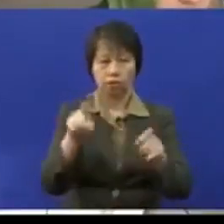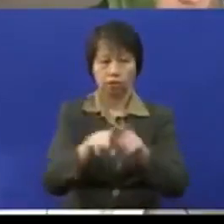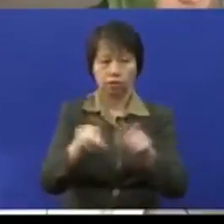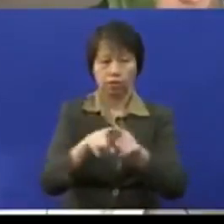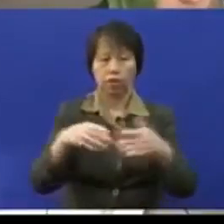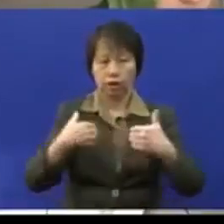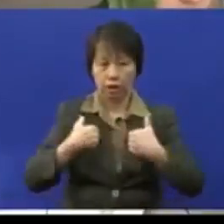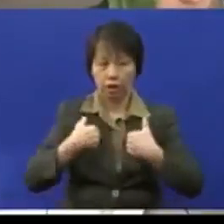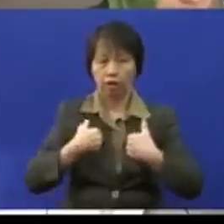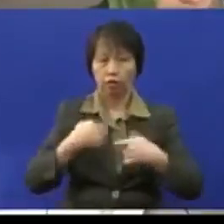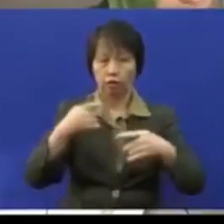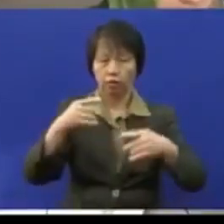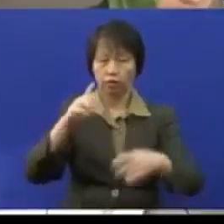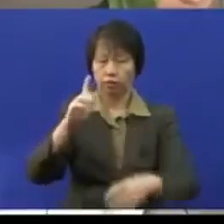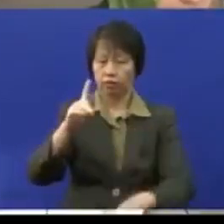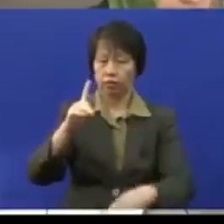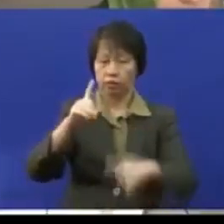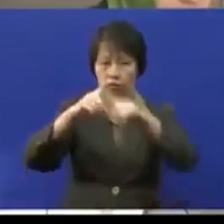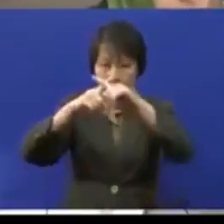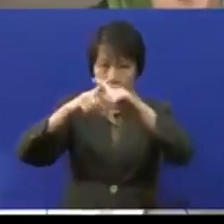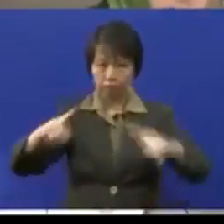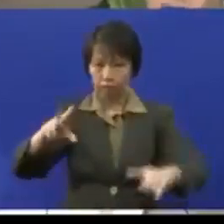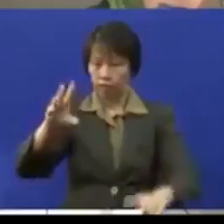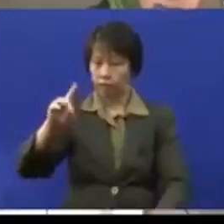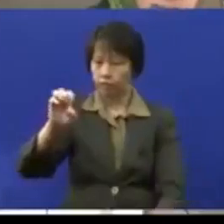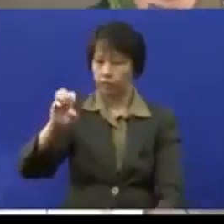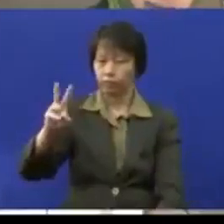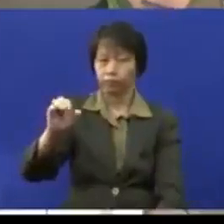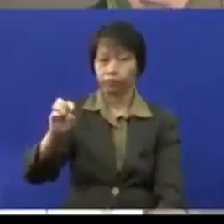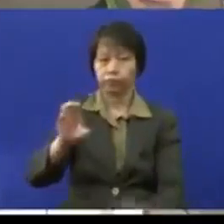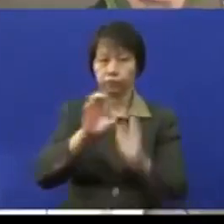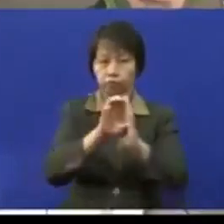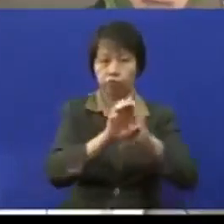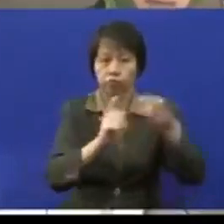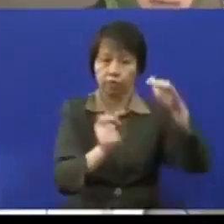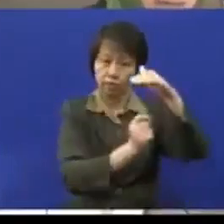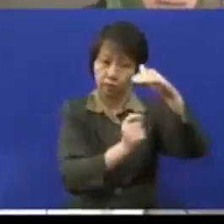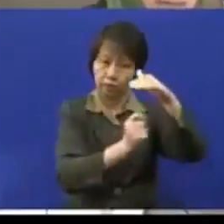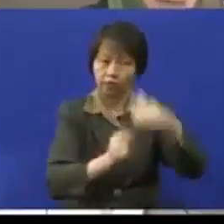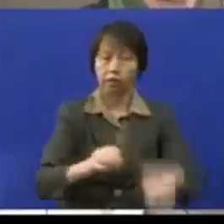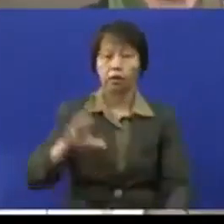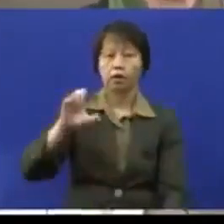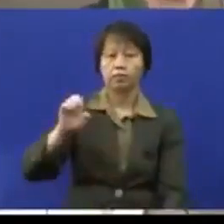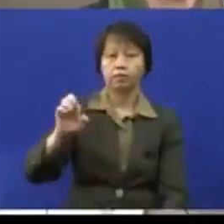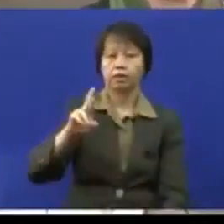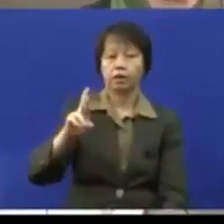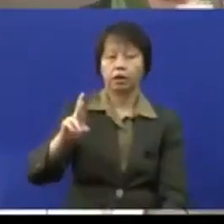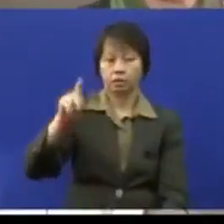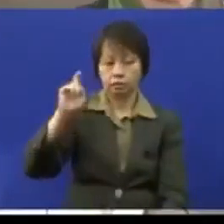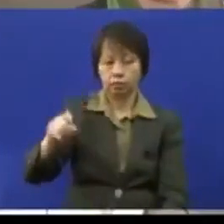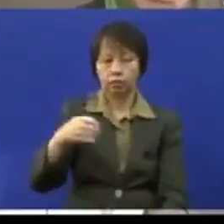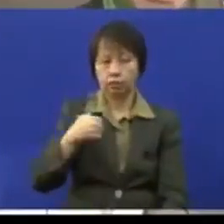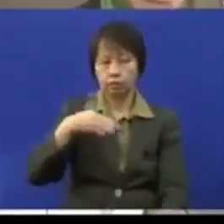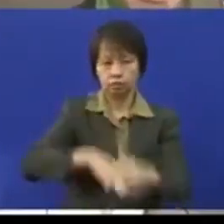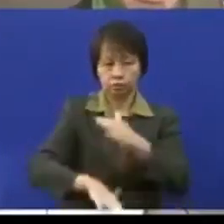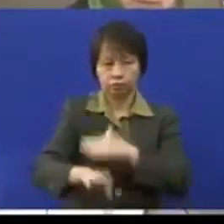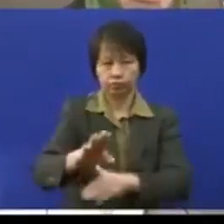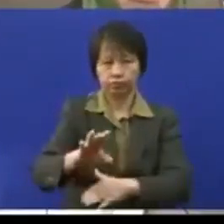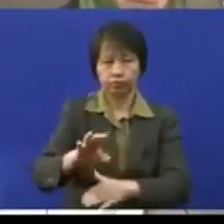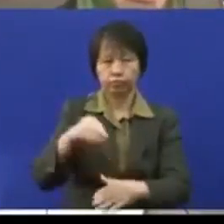mengujudkan dewan-dewan ataupun pusat-pusat taskah ataupun tadika CBR ini mestilah dimasukkan dalam salah satu